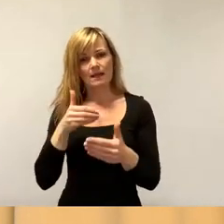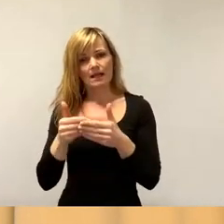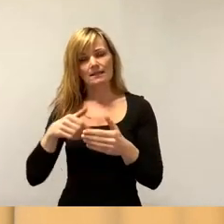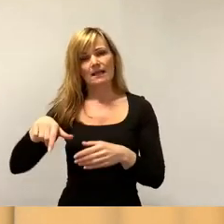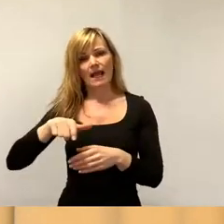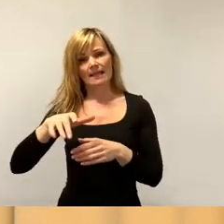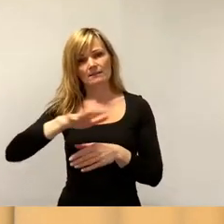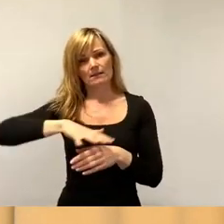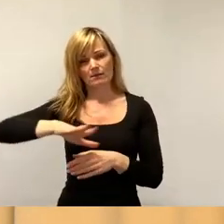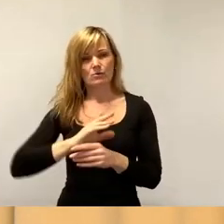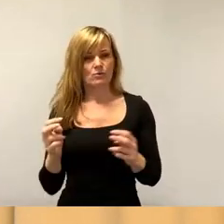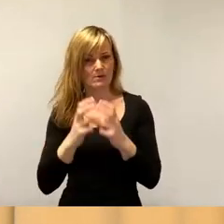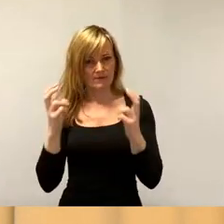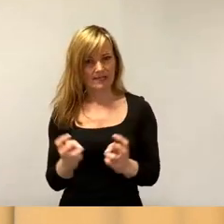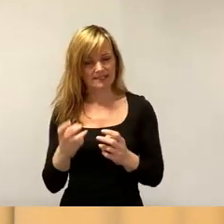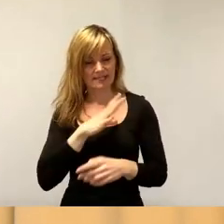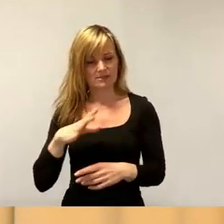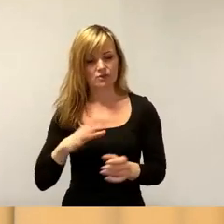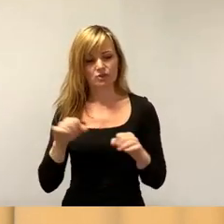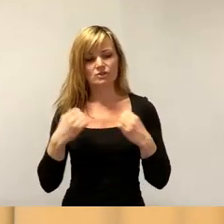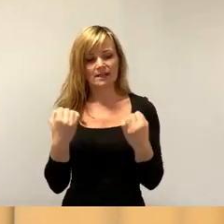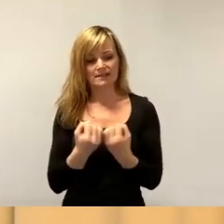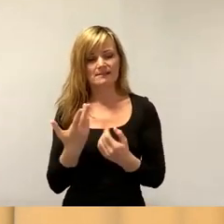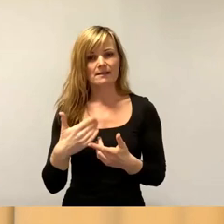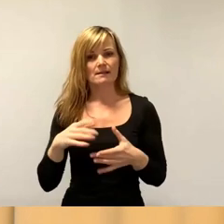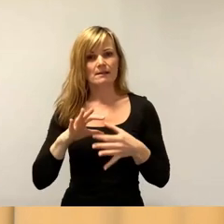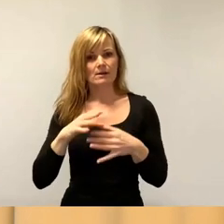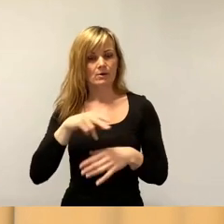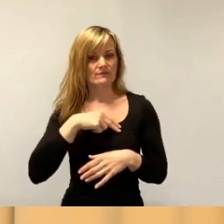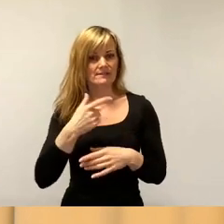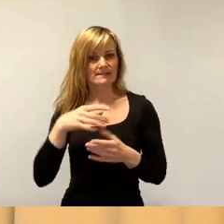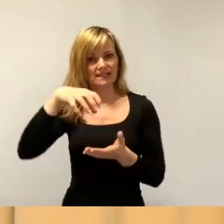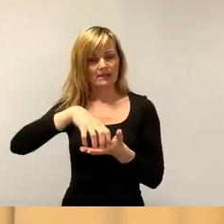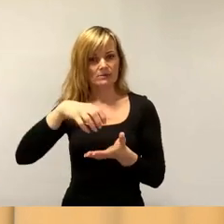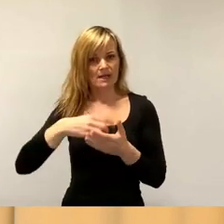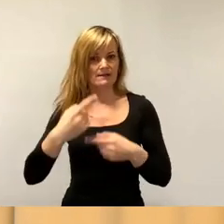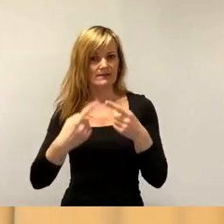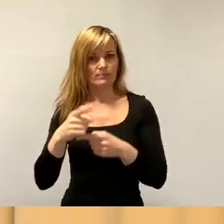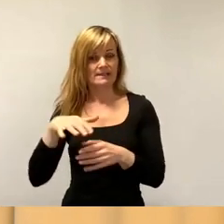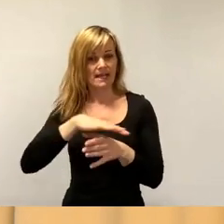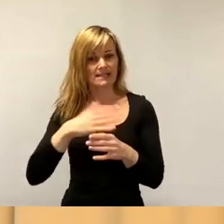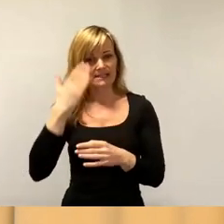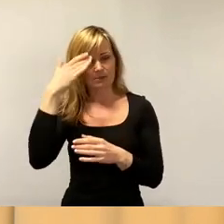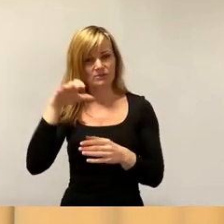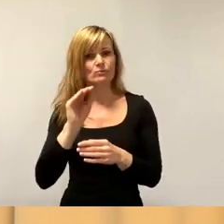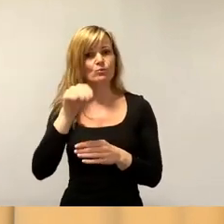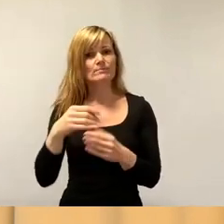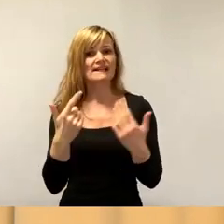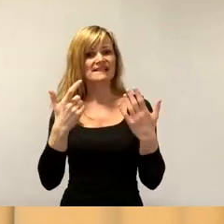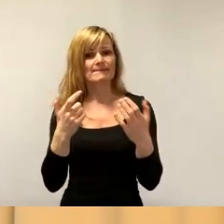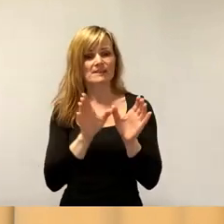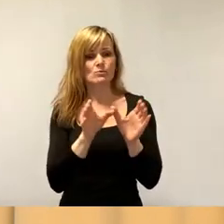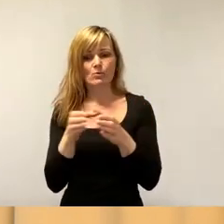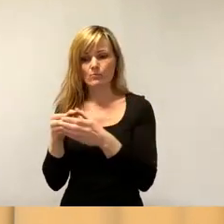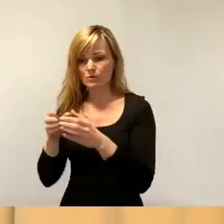zu der das Sächsische Staatsministerium für Regionalentwicklung und Zusammenarbeit mit der Landeshauptstadt über 70 Kommunen aus den umriegenden